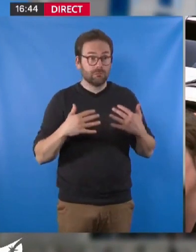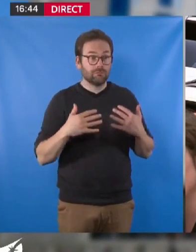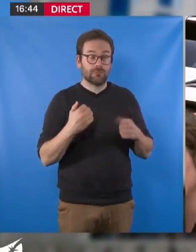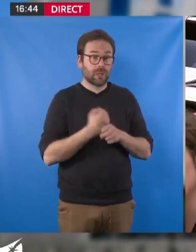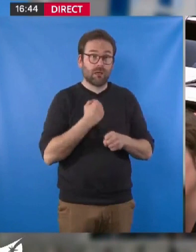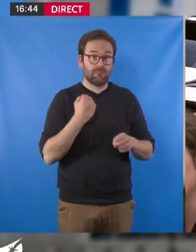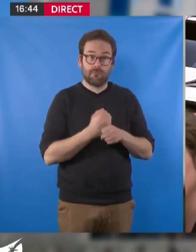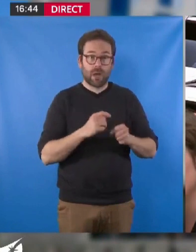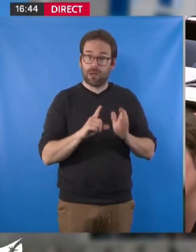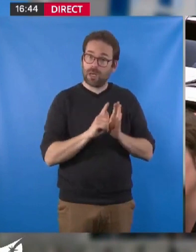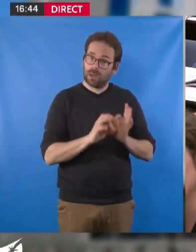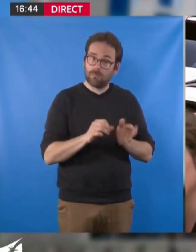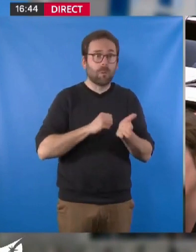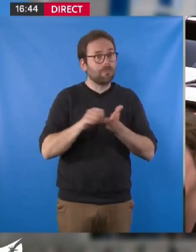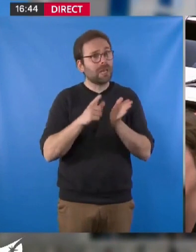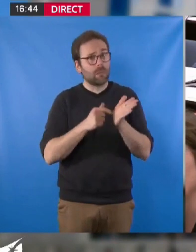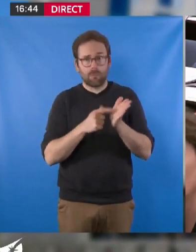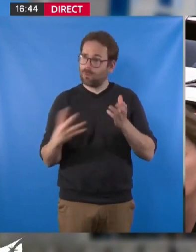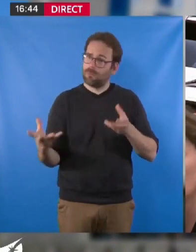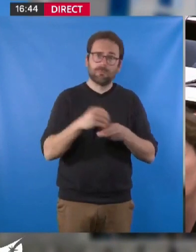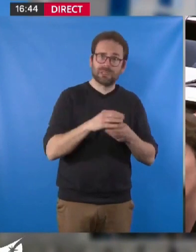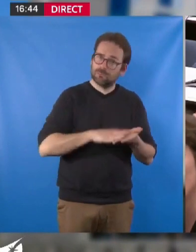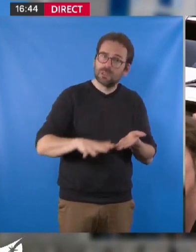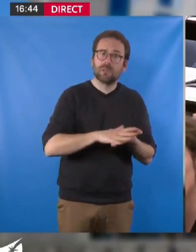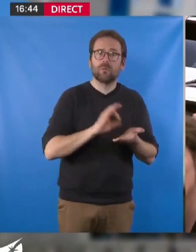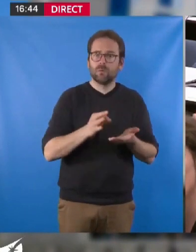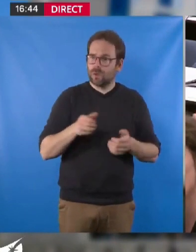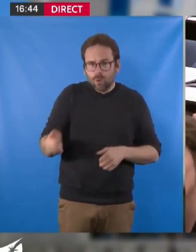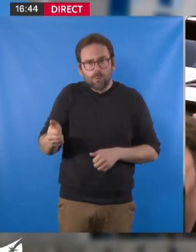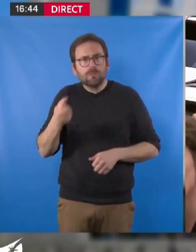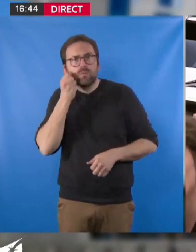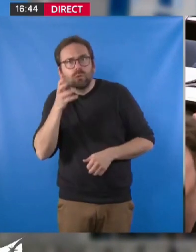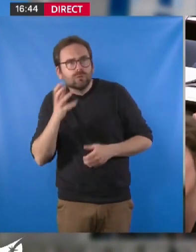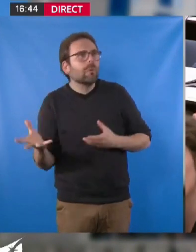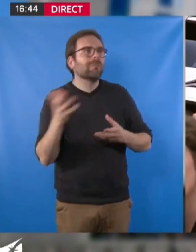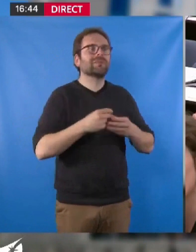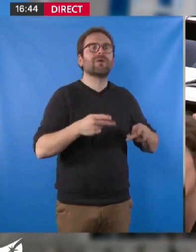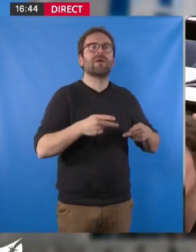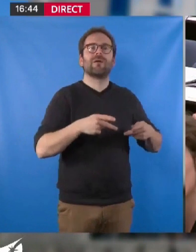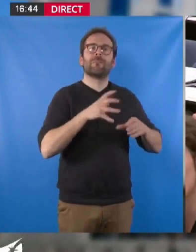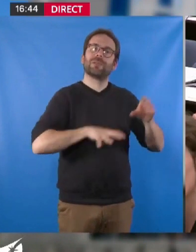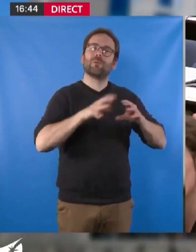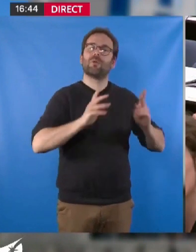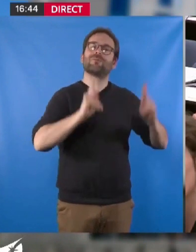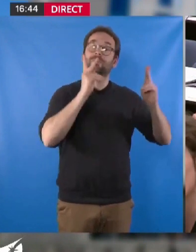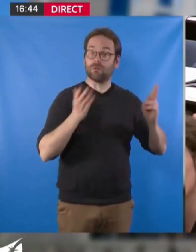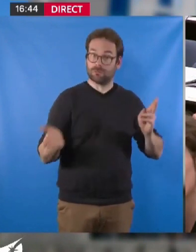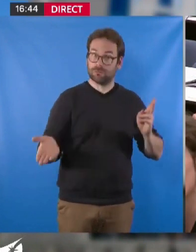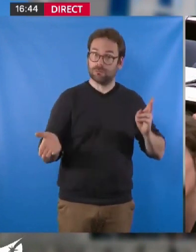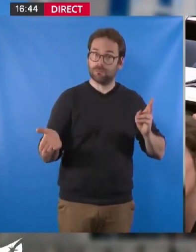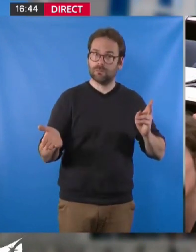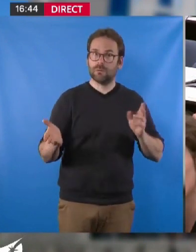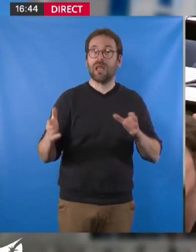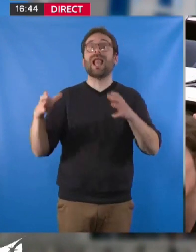Travaillent légalement, payent leurs impôts tous les jours, contribuent justement à faire vivre notre métropole. Et évidemment, pour une